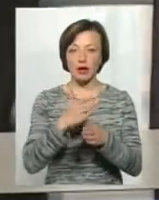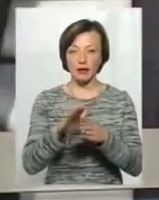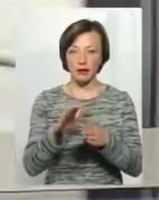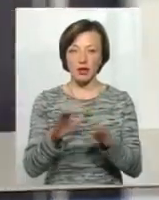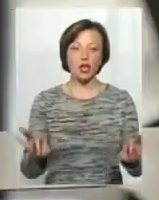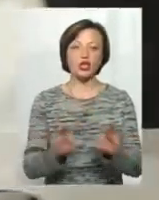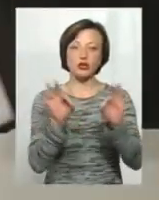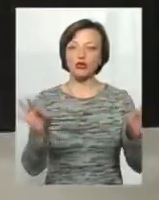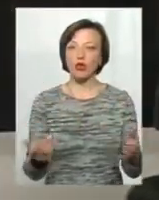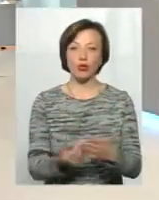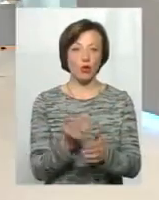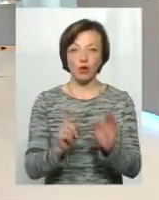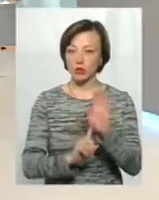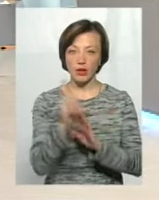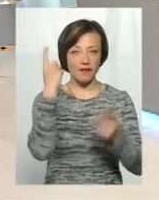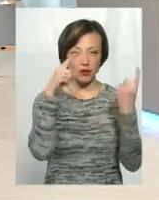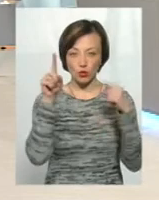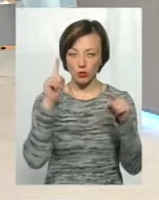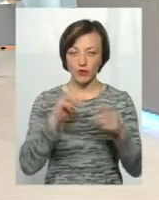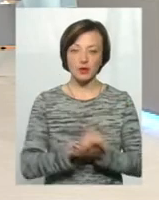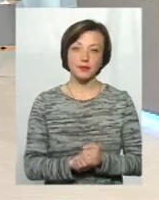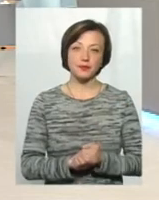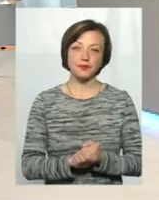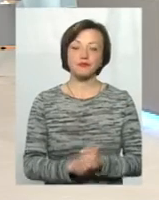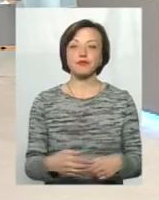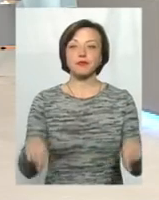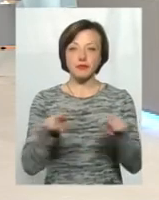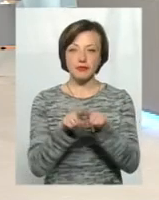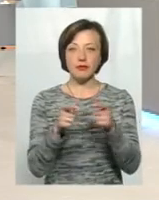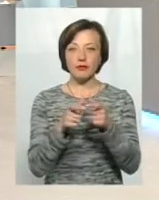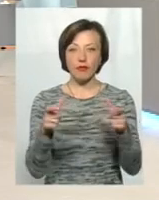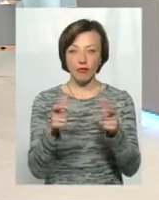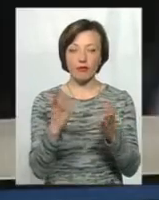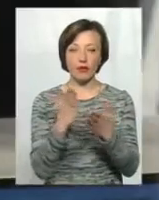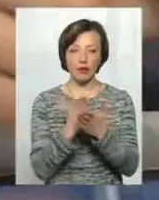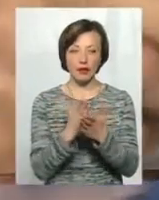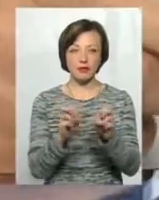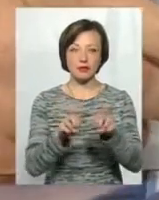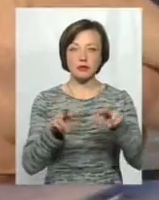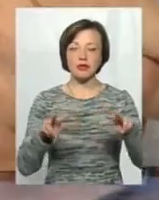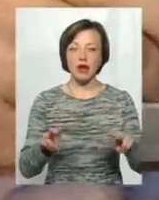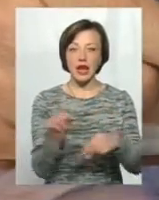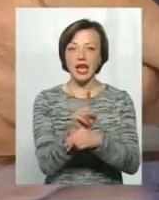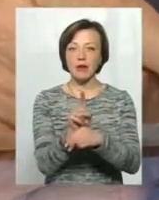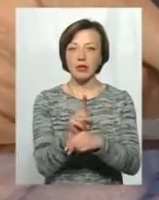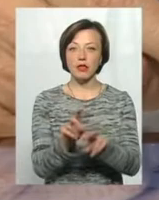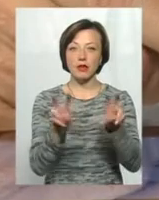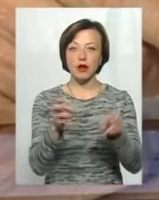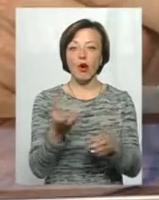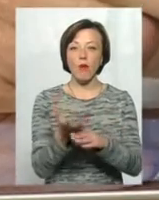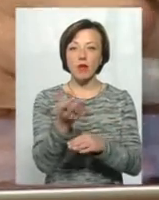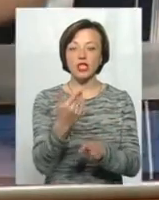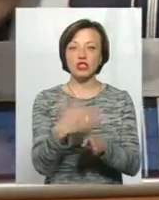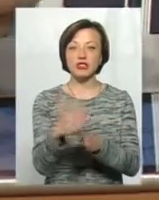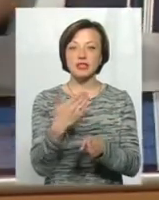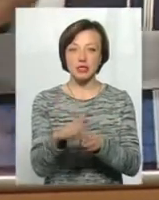кажучи, ми нічого нового не стали відомувати. На таких картках стоять спеціальні ліміти, які називаються оплата частинами.